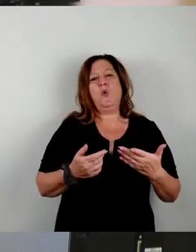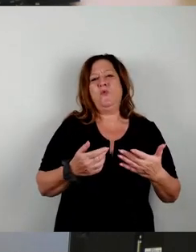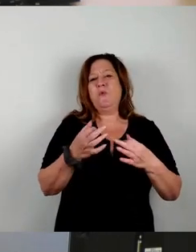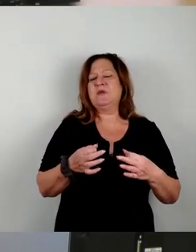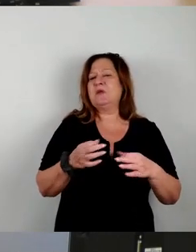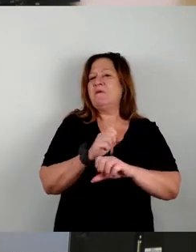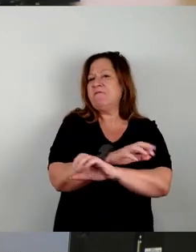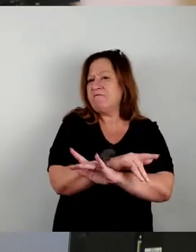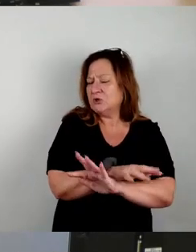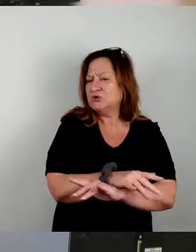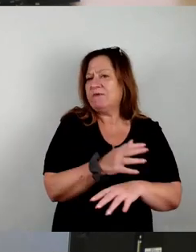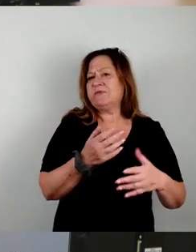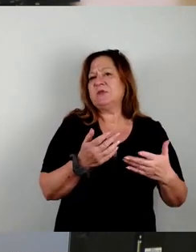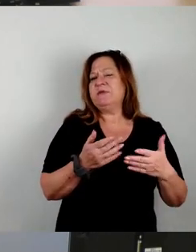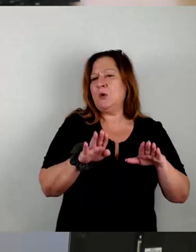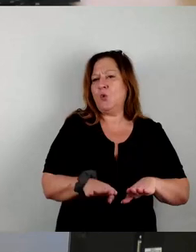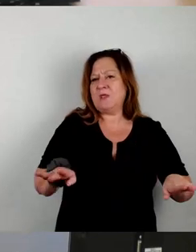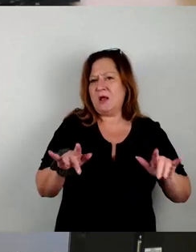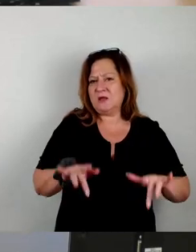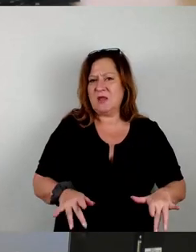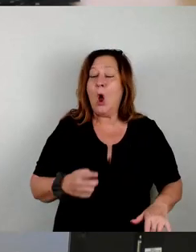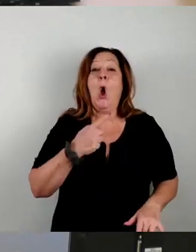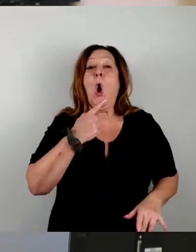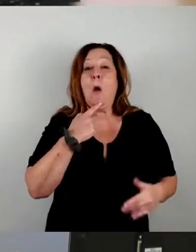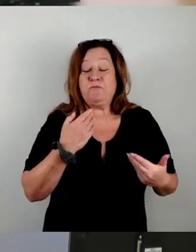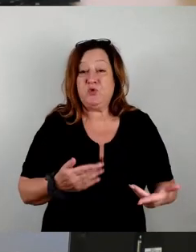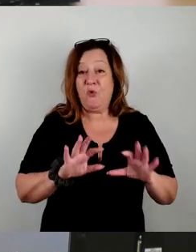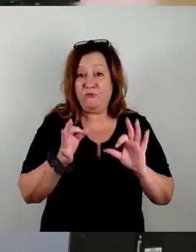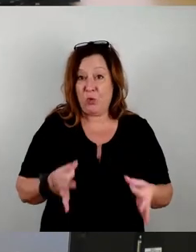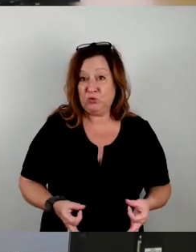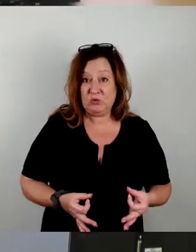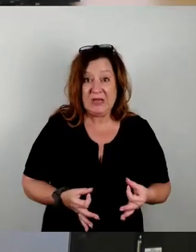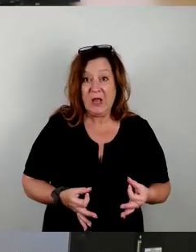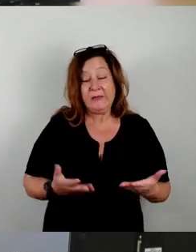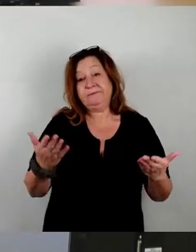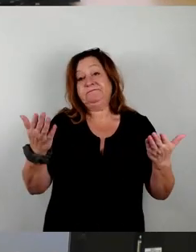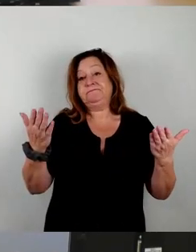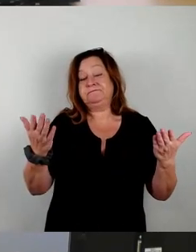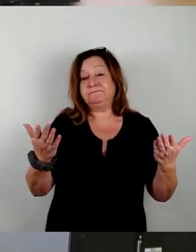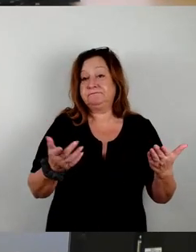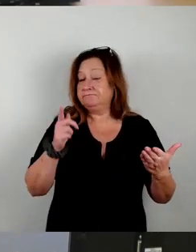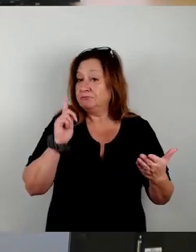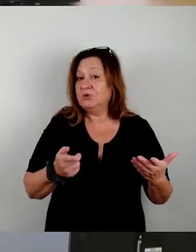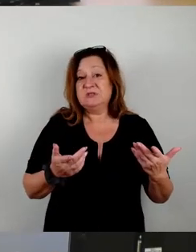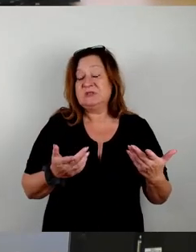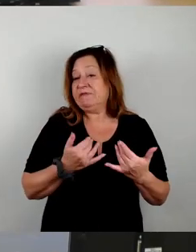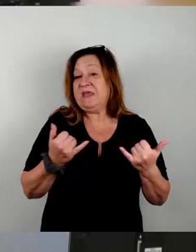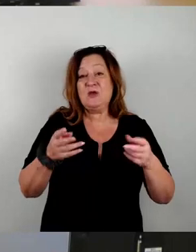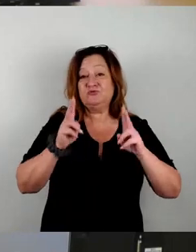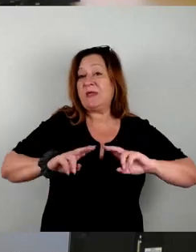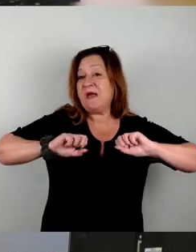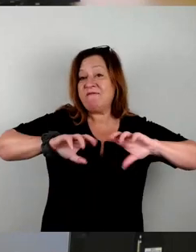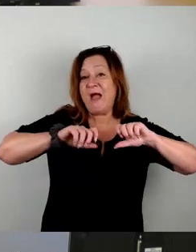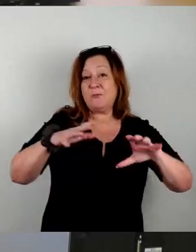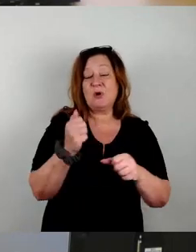Grundlagen. Ob das funktioniert in der letzten Konsequenz, das hängt davon ab, wie die Stadt auch Werbung macht dafür, wie die Stadt das den Bürgern